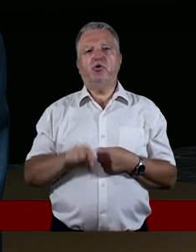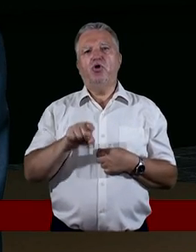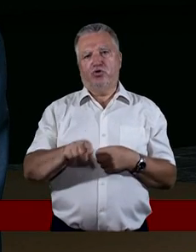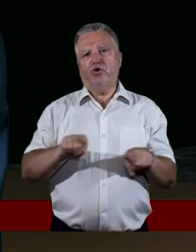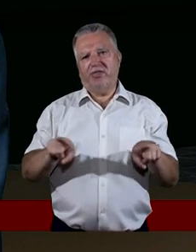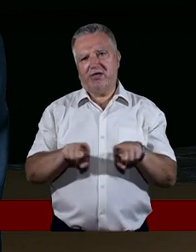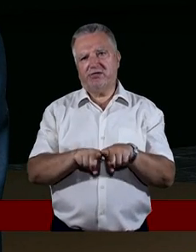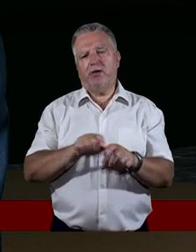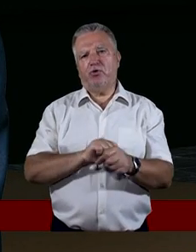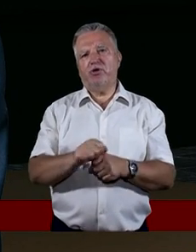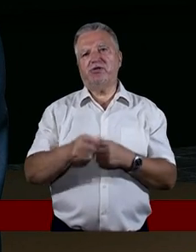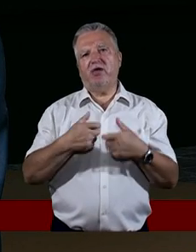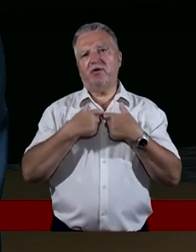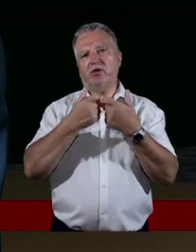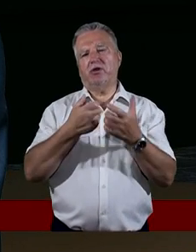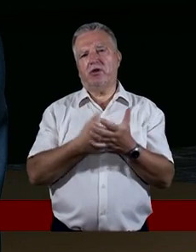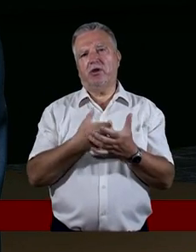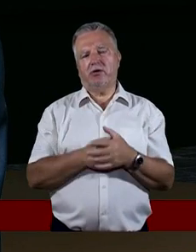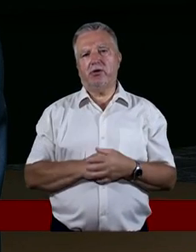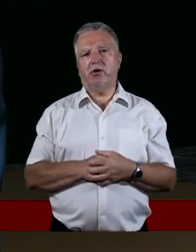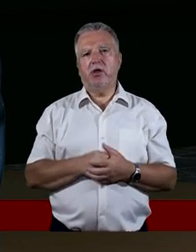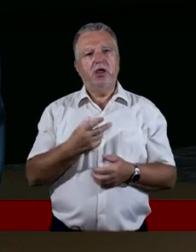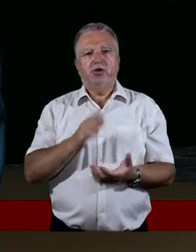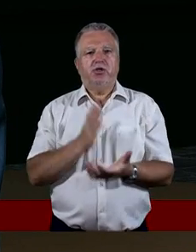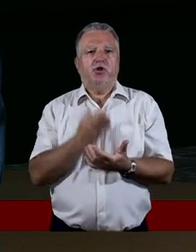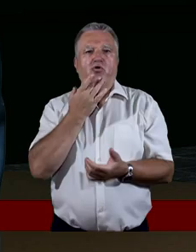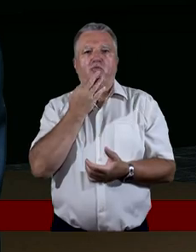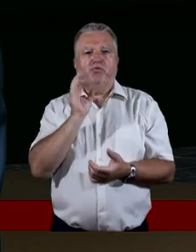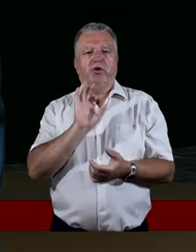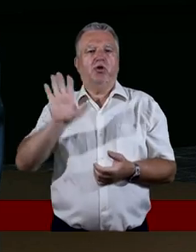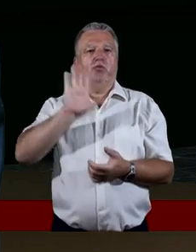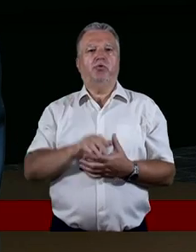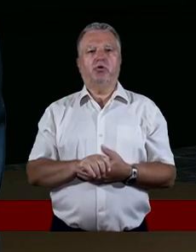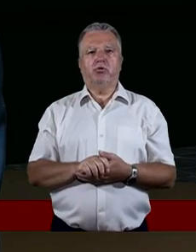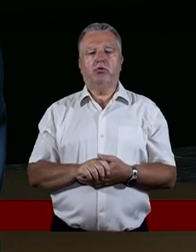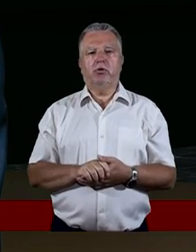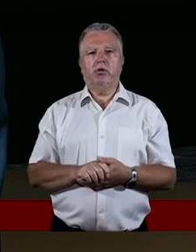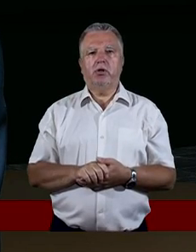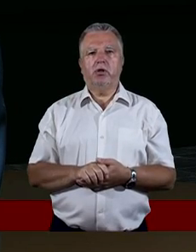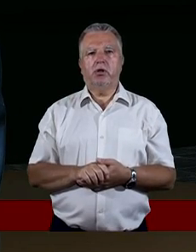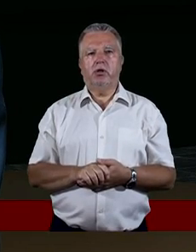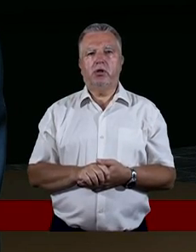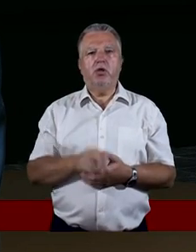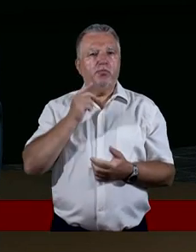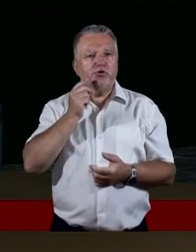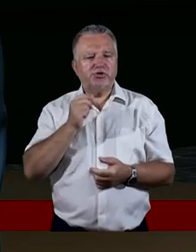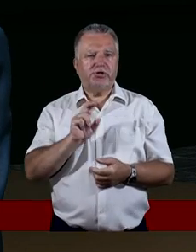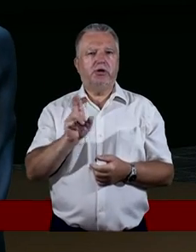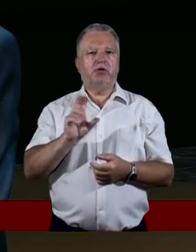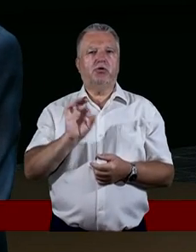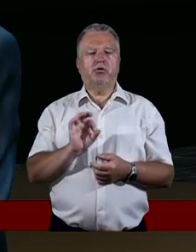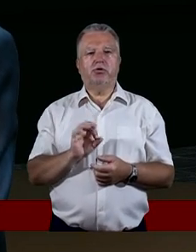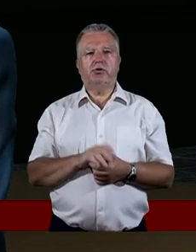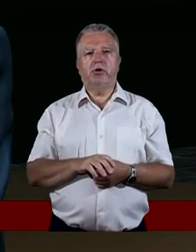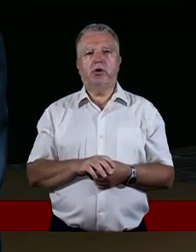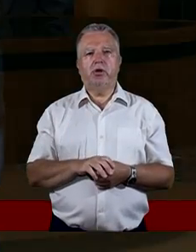To też jest ewangelizacja. Nie tylko mówienie o Panu Bogu. Pocieszenie kogoś. No tak, no